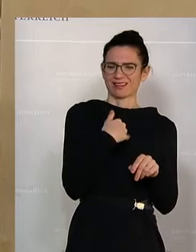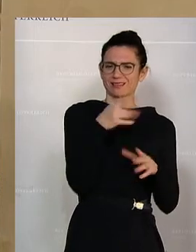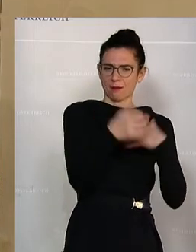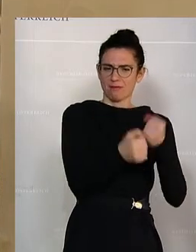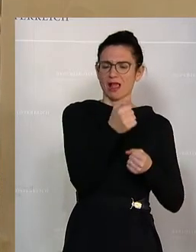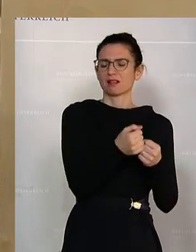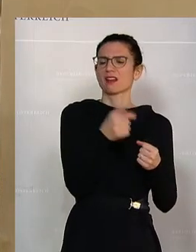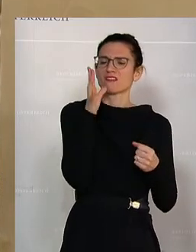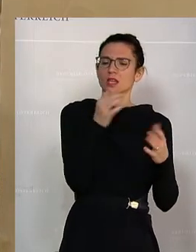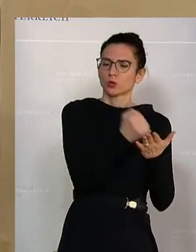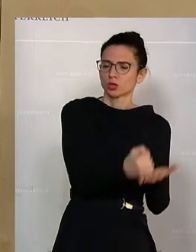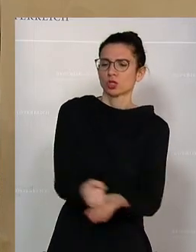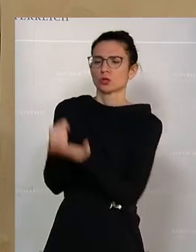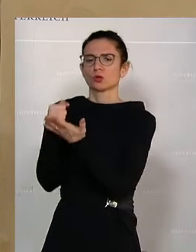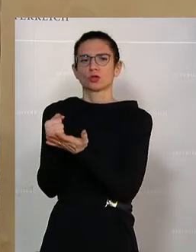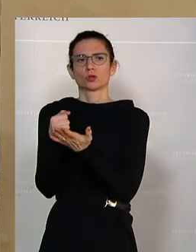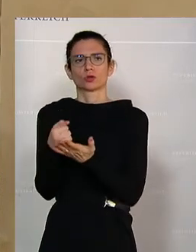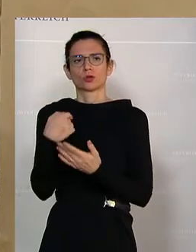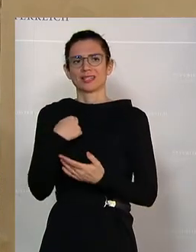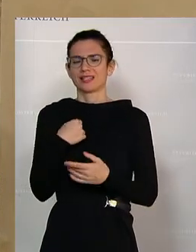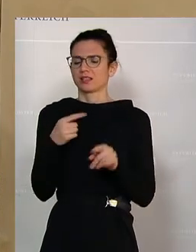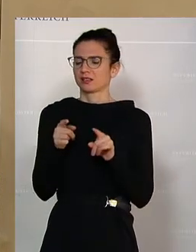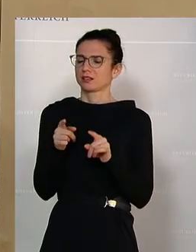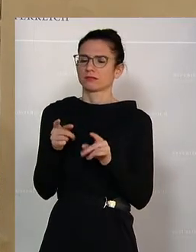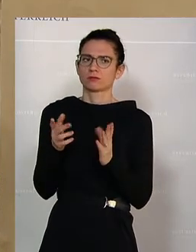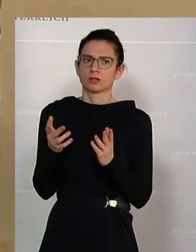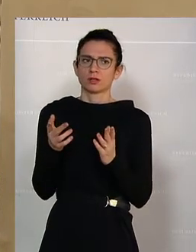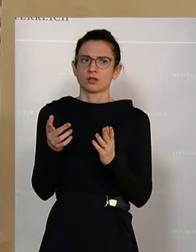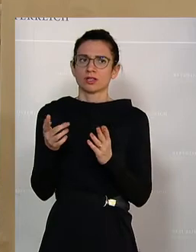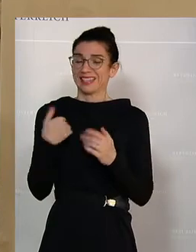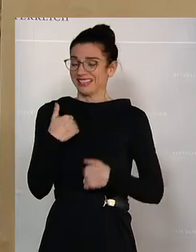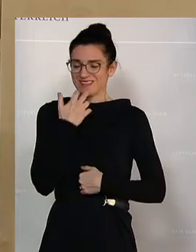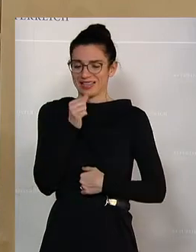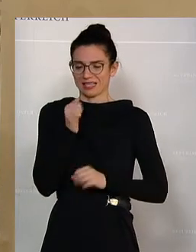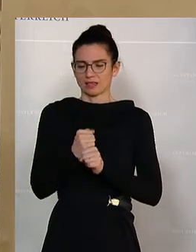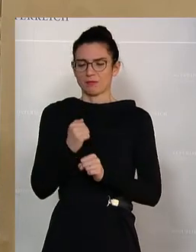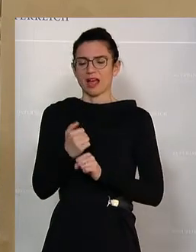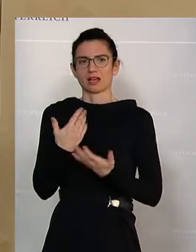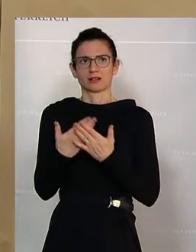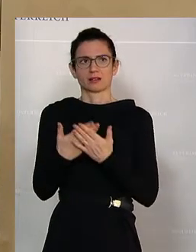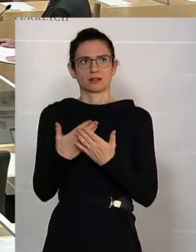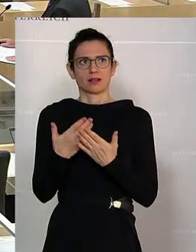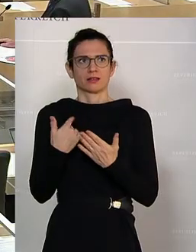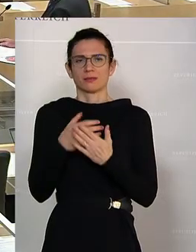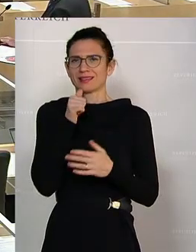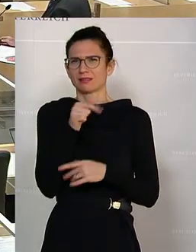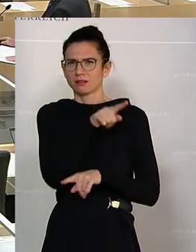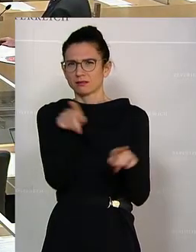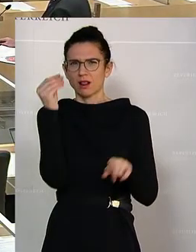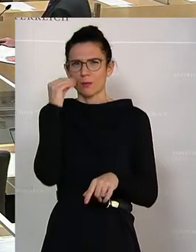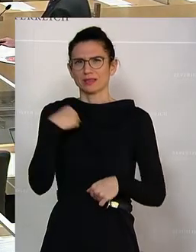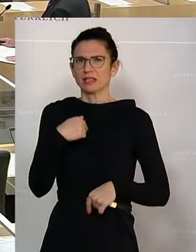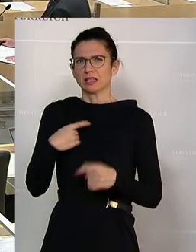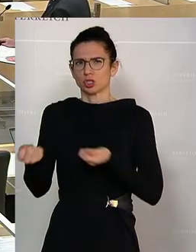auch gebeten, das zu tun. Wird es unter meiner Federführung sein? Könnte jemand den Eindruck haben, okay, das wird jetzt so gemacht, wie das ich gerne hätte? Nein, es geht